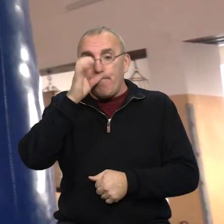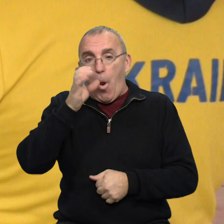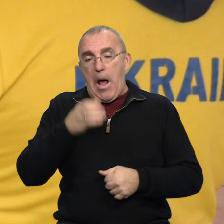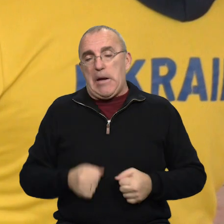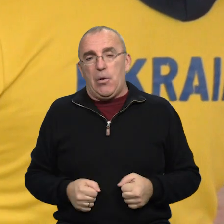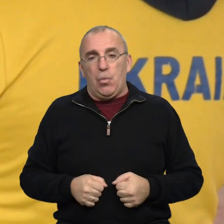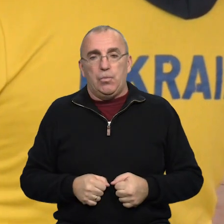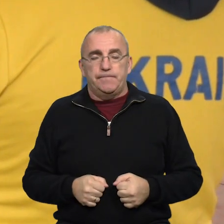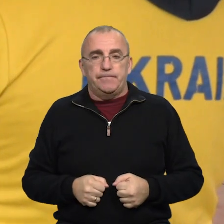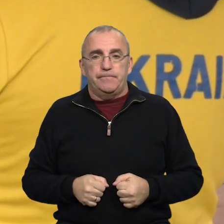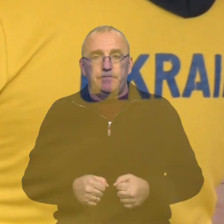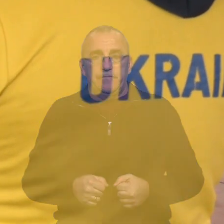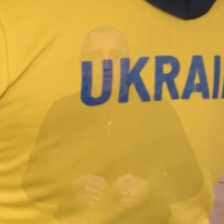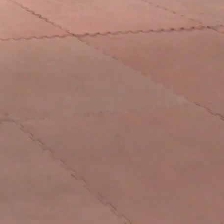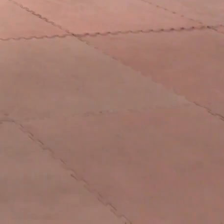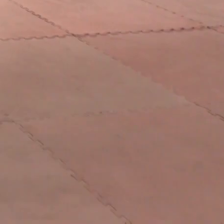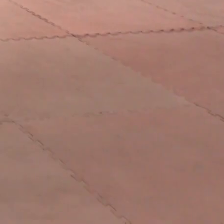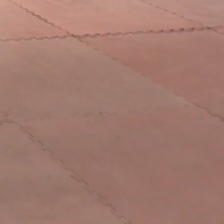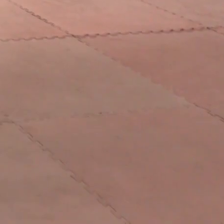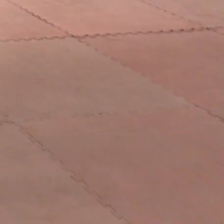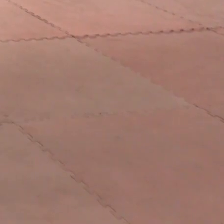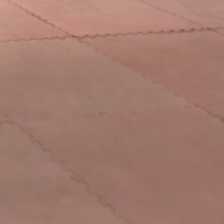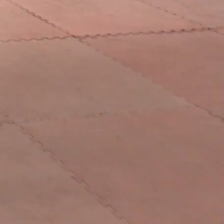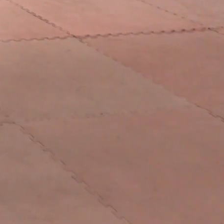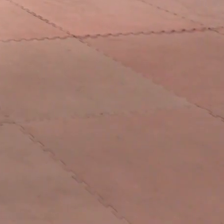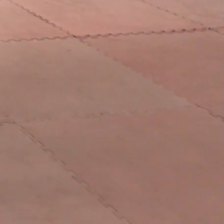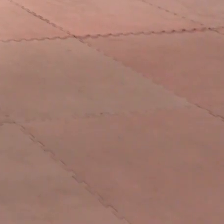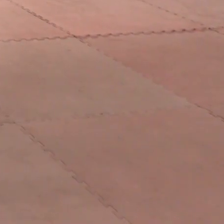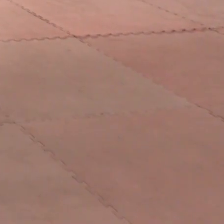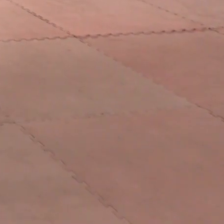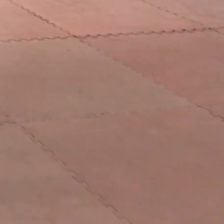Болгарію. Олександр Сметанко, Роман Сташенко, Суспільне новини Кропивницький.